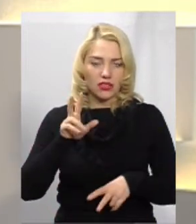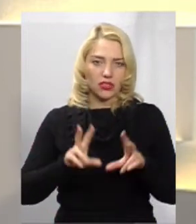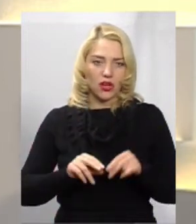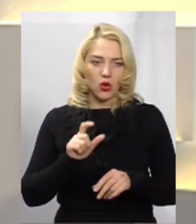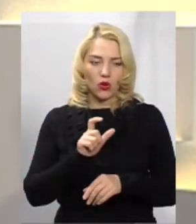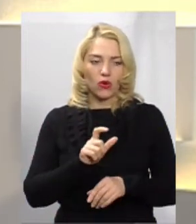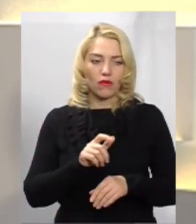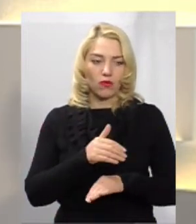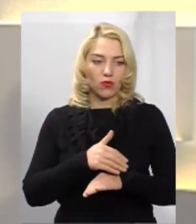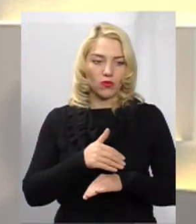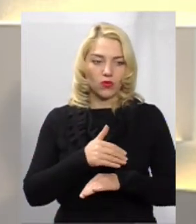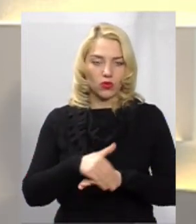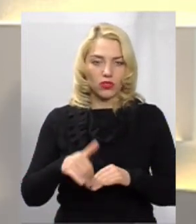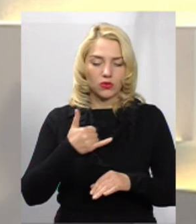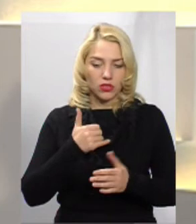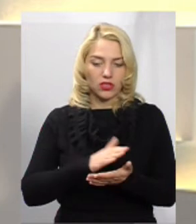доволі чистими.